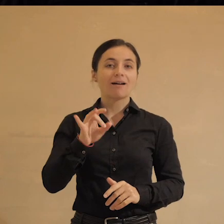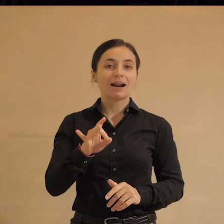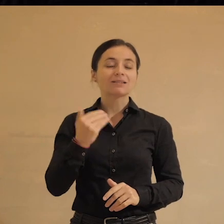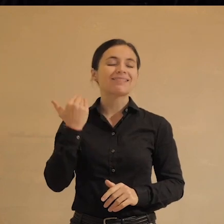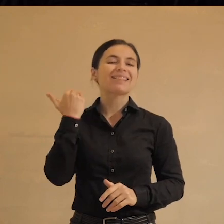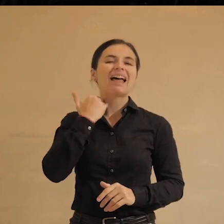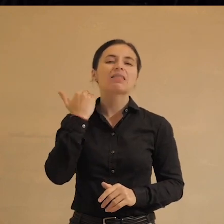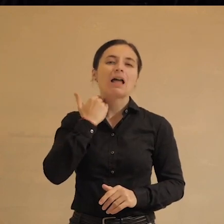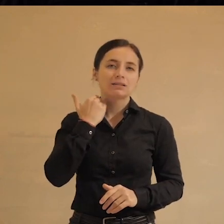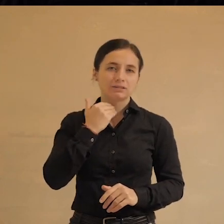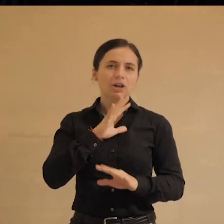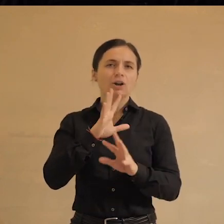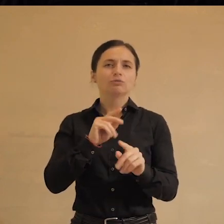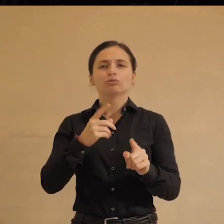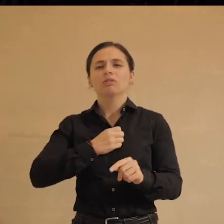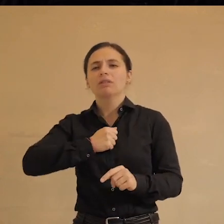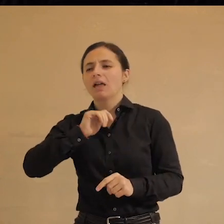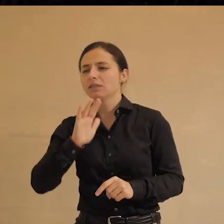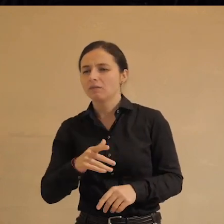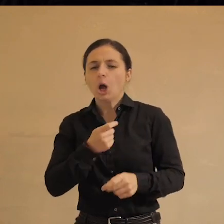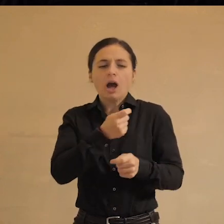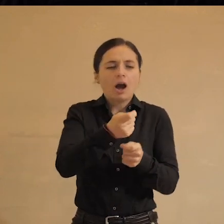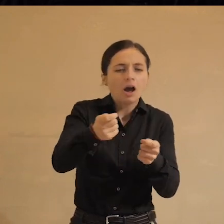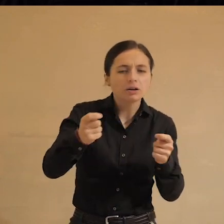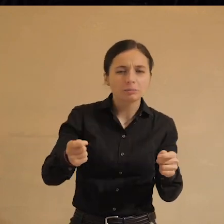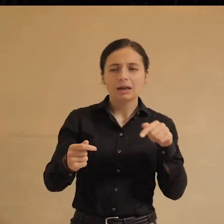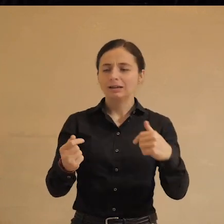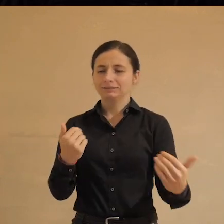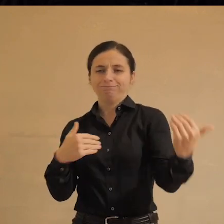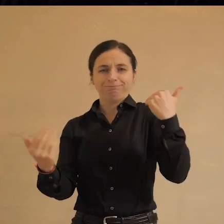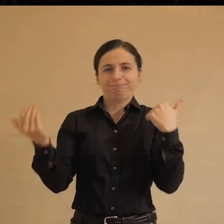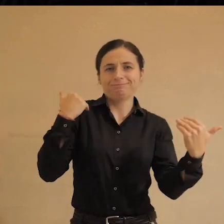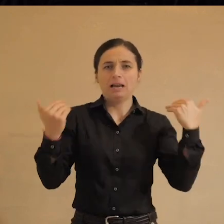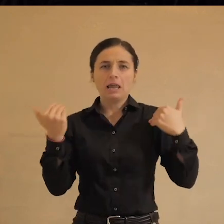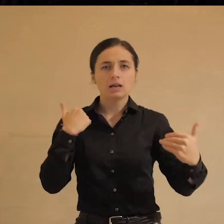Граждане надоедливые, все время чем-то недовольны, корми их, они лезут,